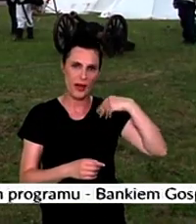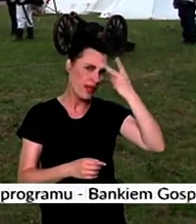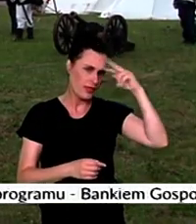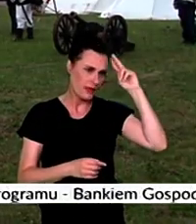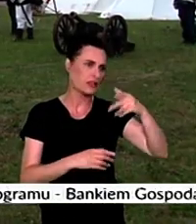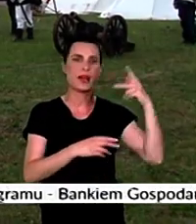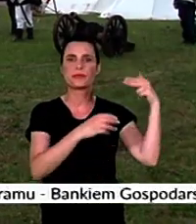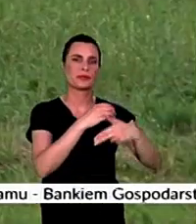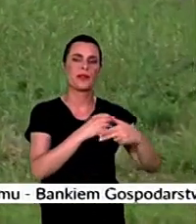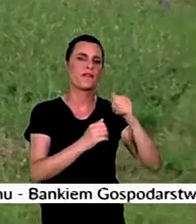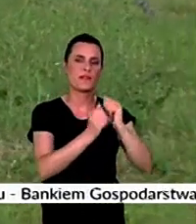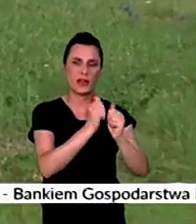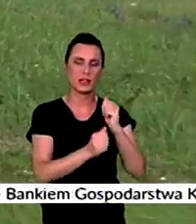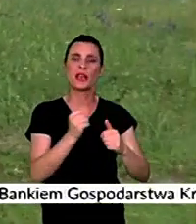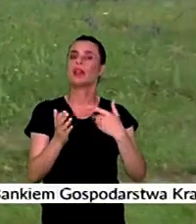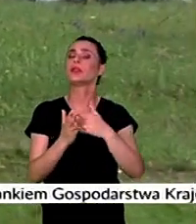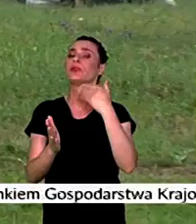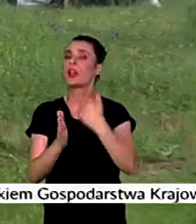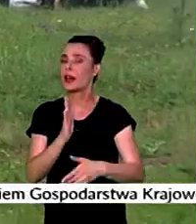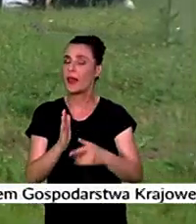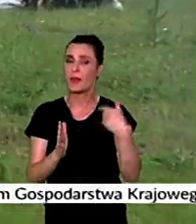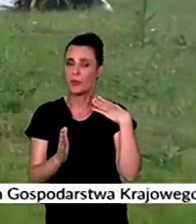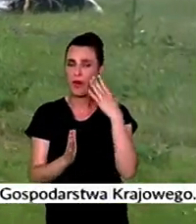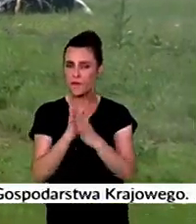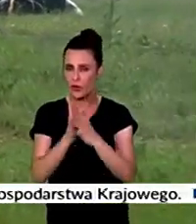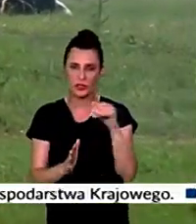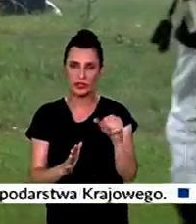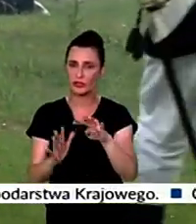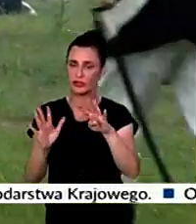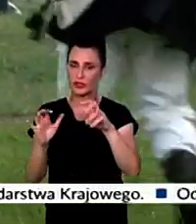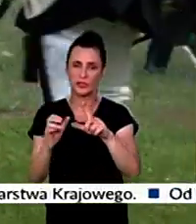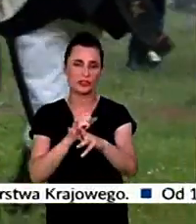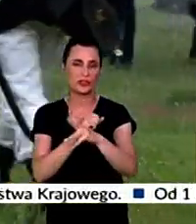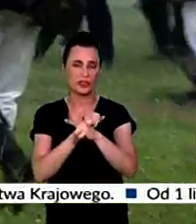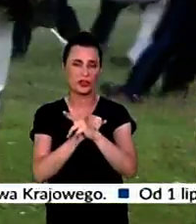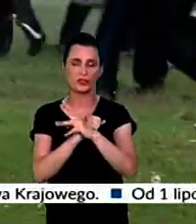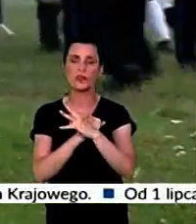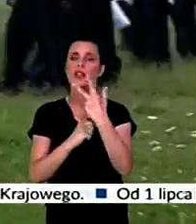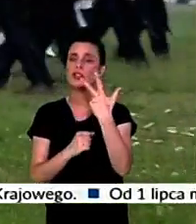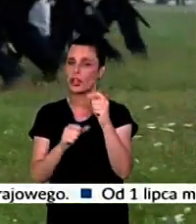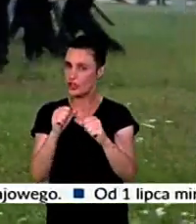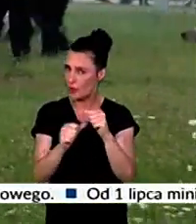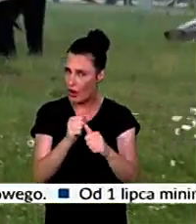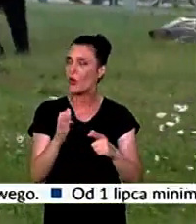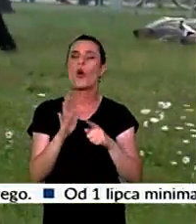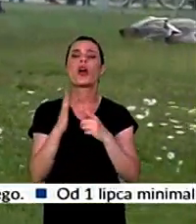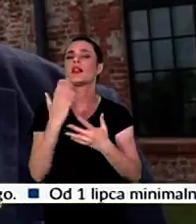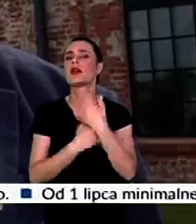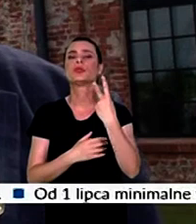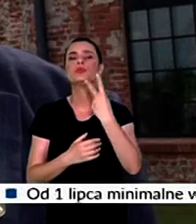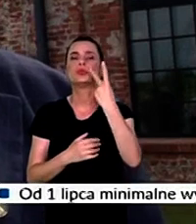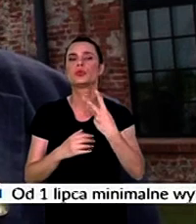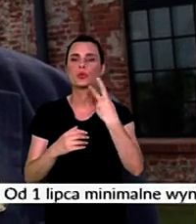walki. Przegrana wojna doprowadziła w 1793 roku do drugiego rozbioru Rzeczypospolitej.